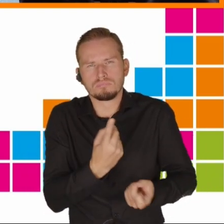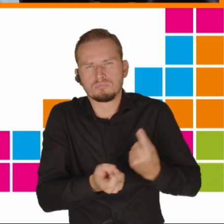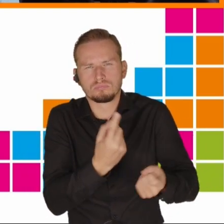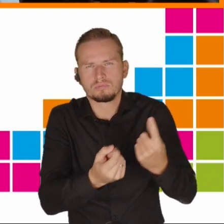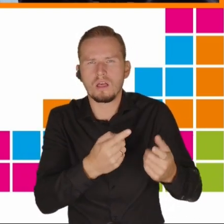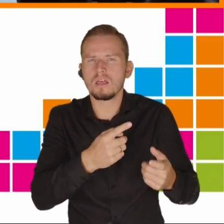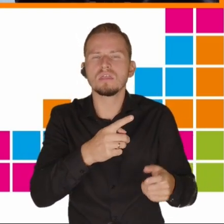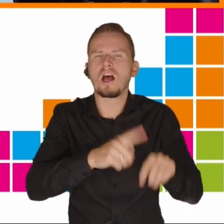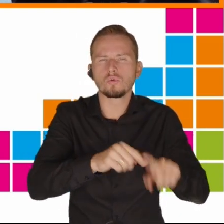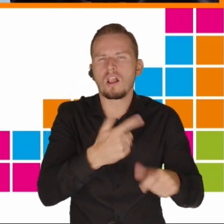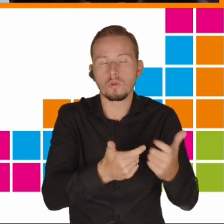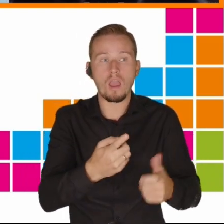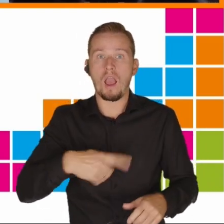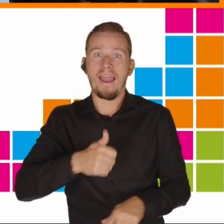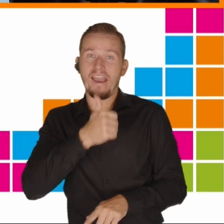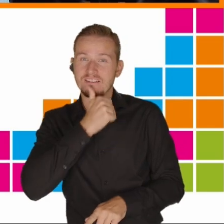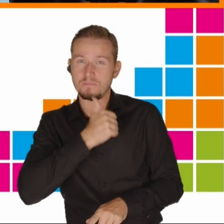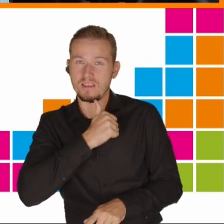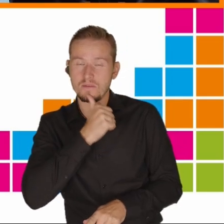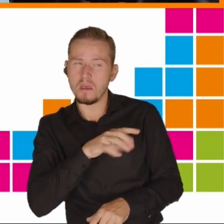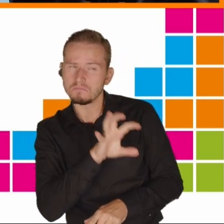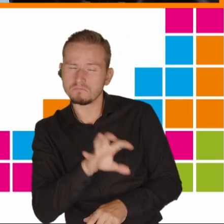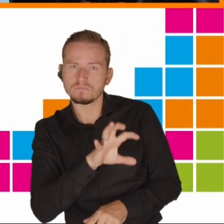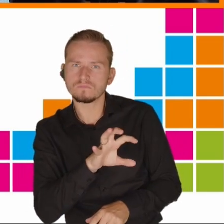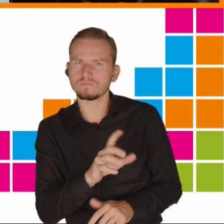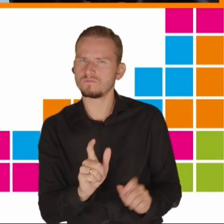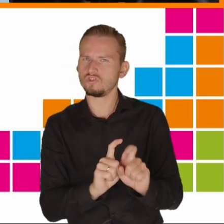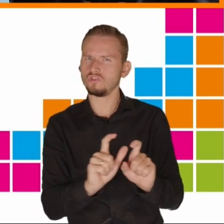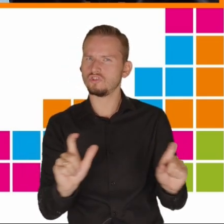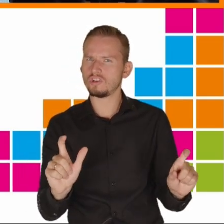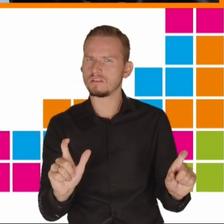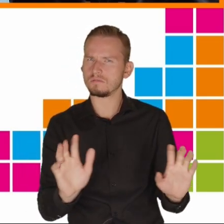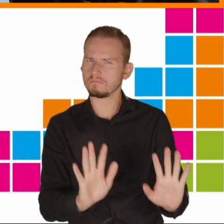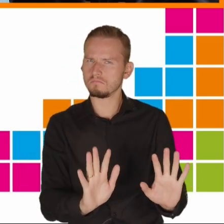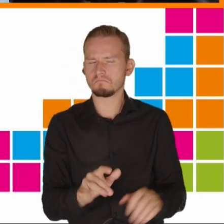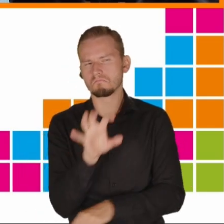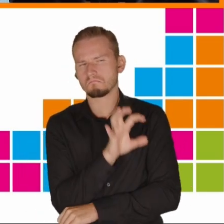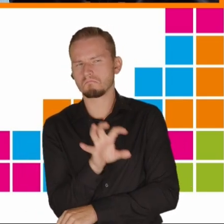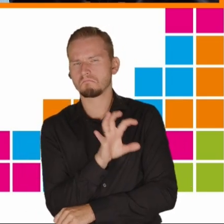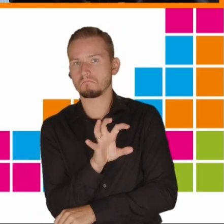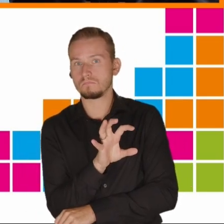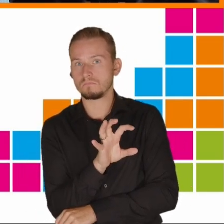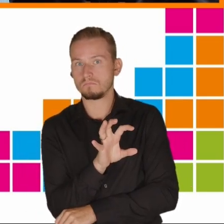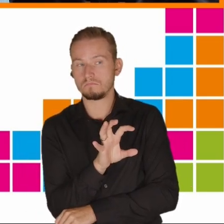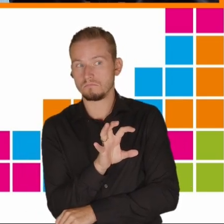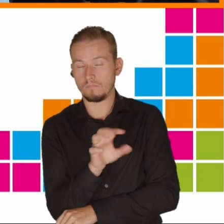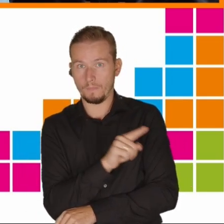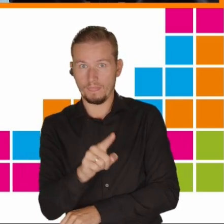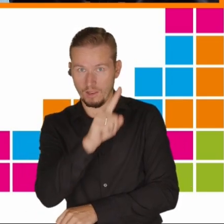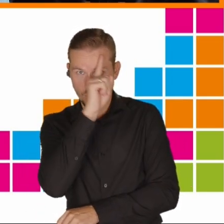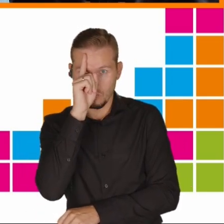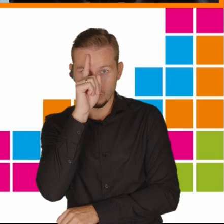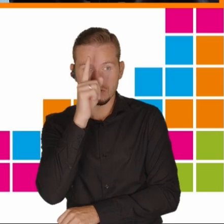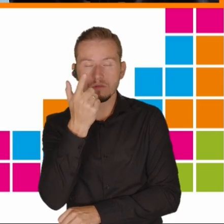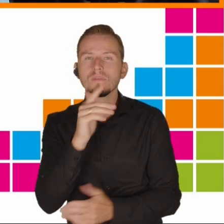Używamy tego jako eksperyment przez jakiś czas, żeby sprawdzić, czy ludzie, którzy są pod wpływem